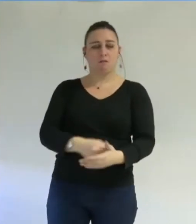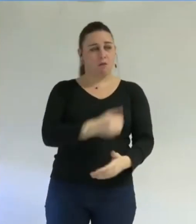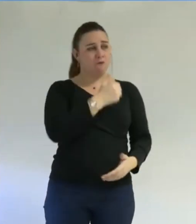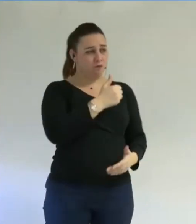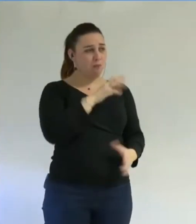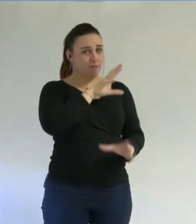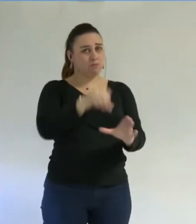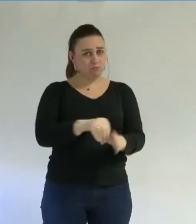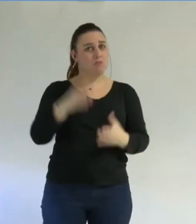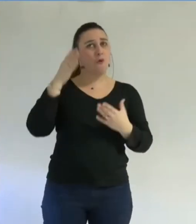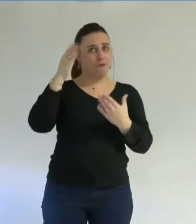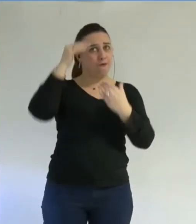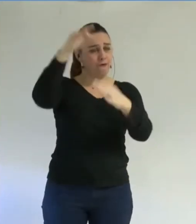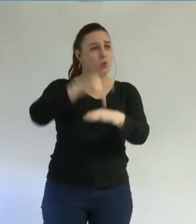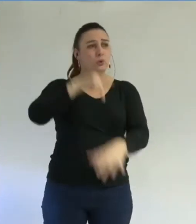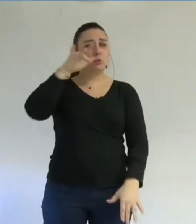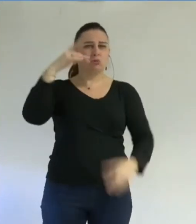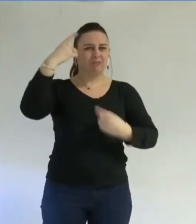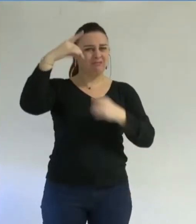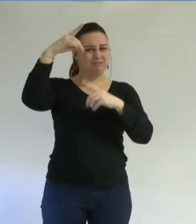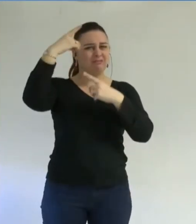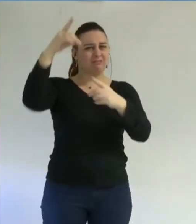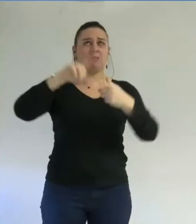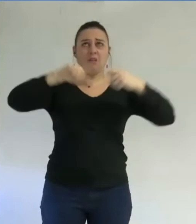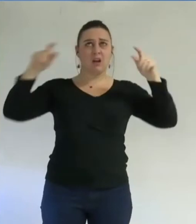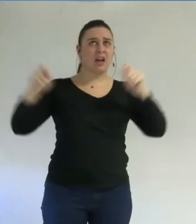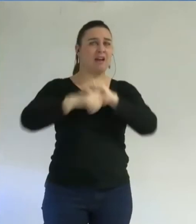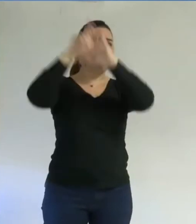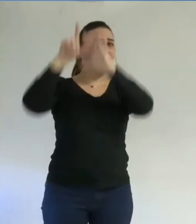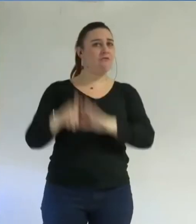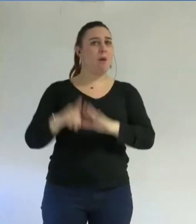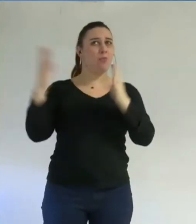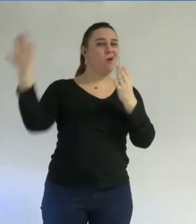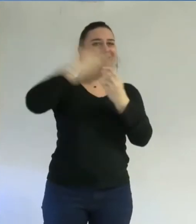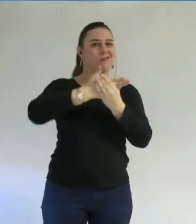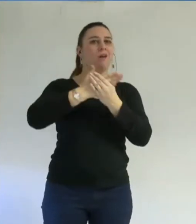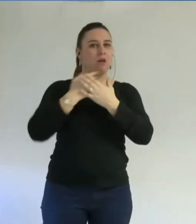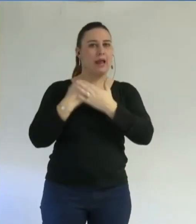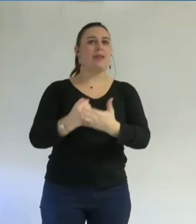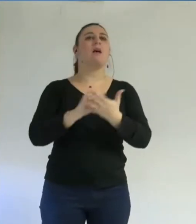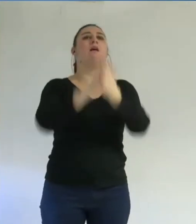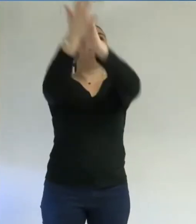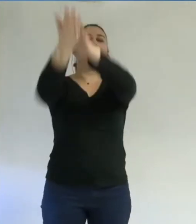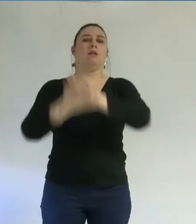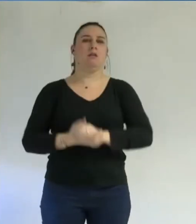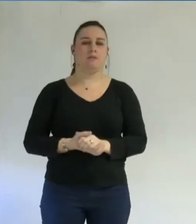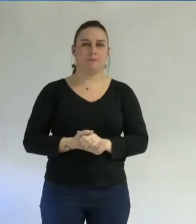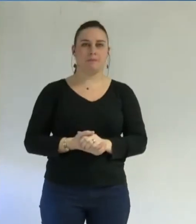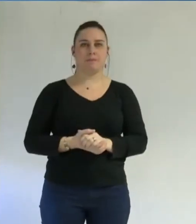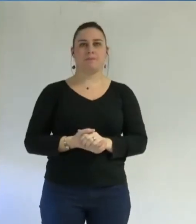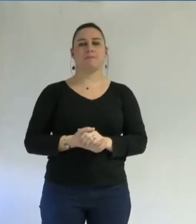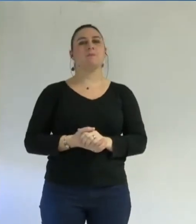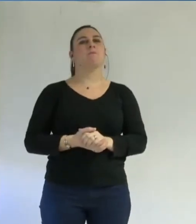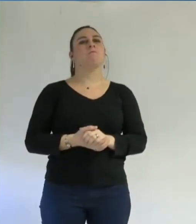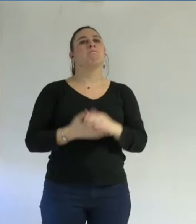un vœu pour réclamer que des réformes législatives interviennent dans ce sujet. Et donc, j